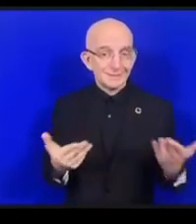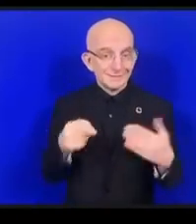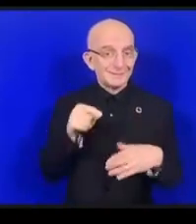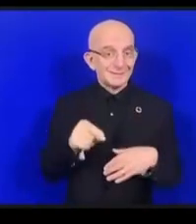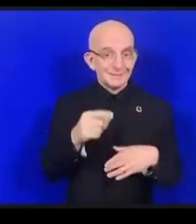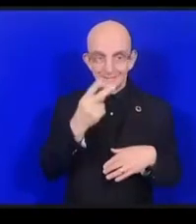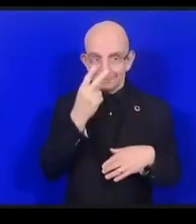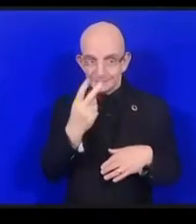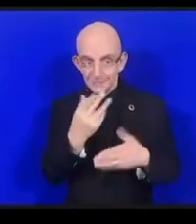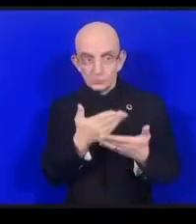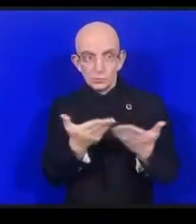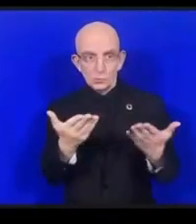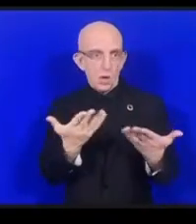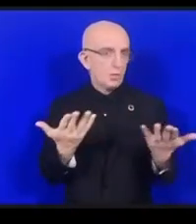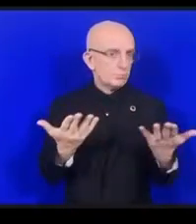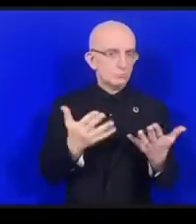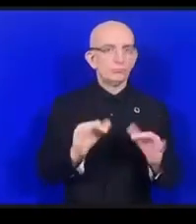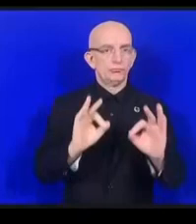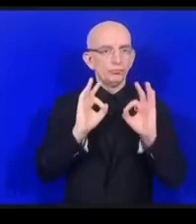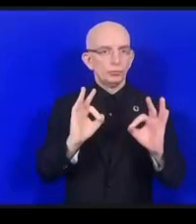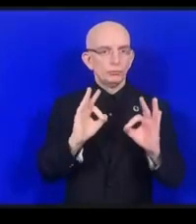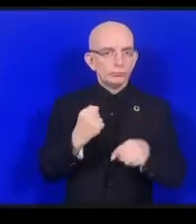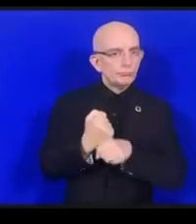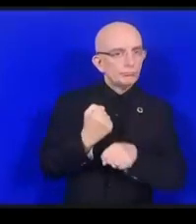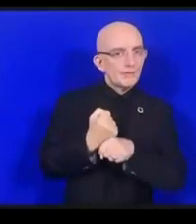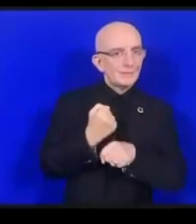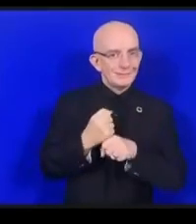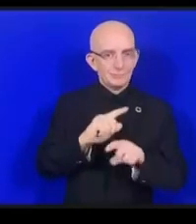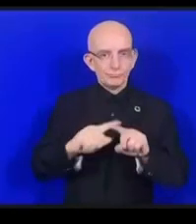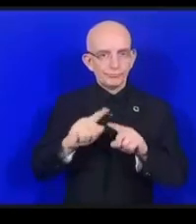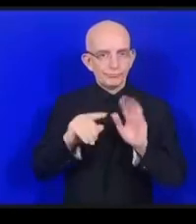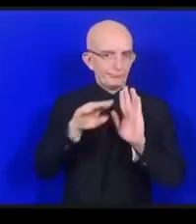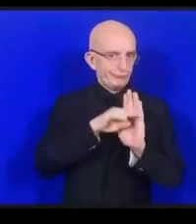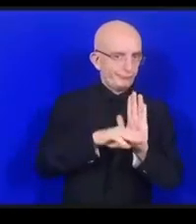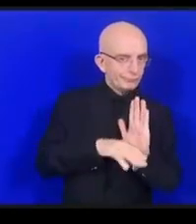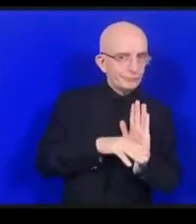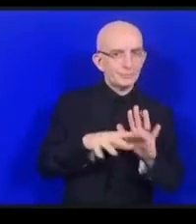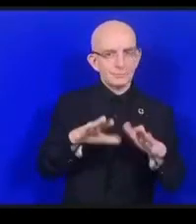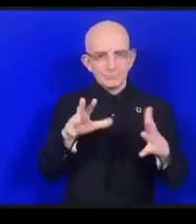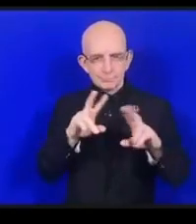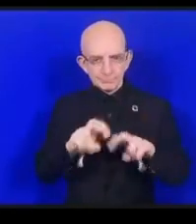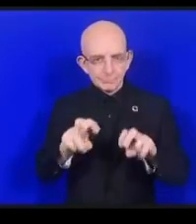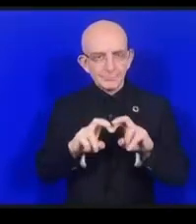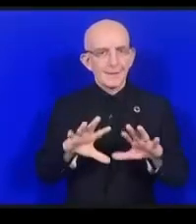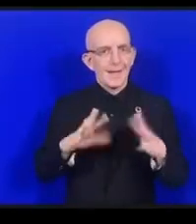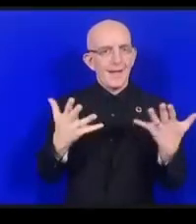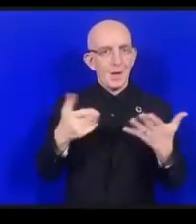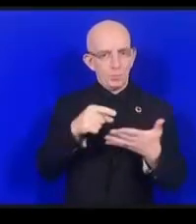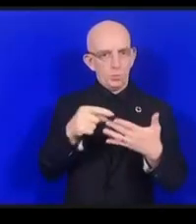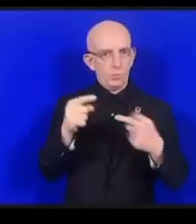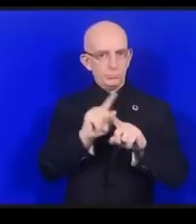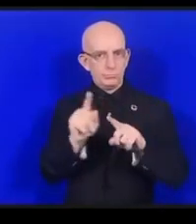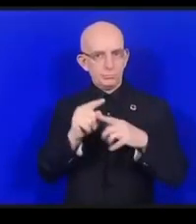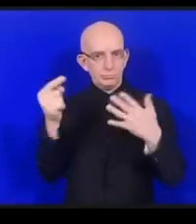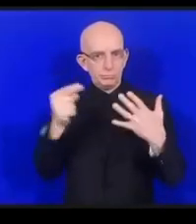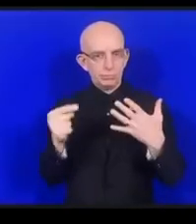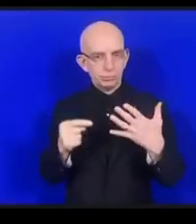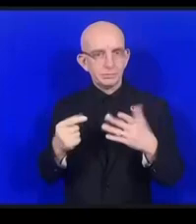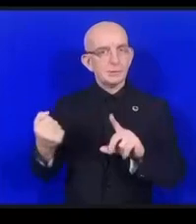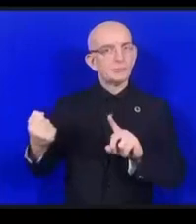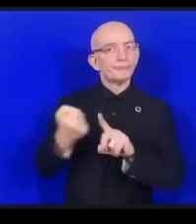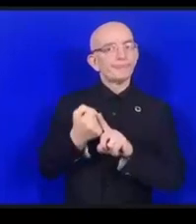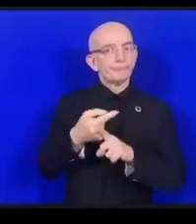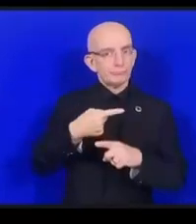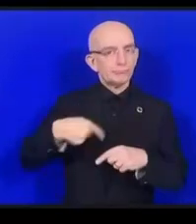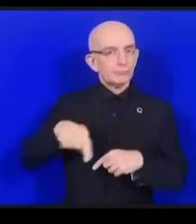それが我々にどう人間にどう影響を与えるかということを検討してみましたつまりIoTを人間中心的な役割の形でどう